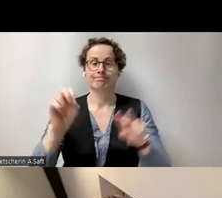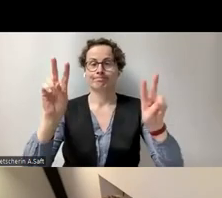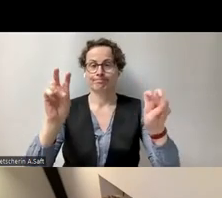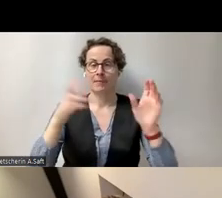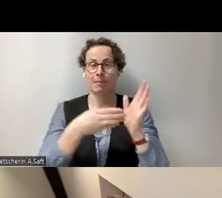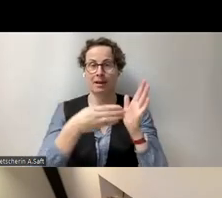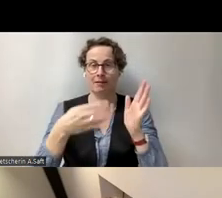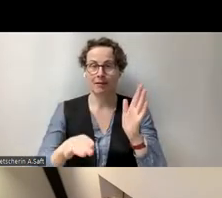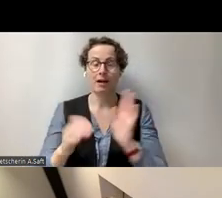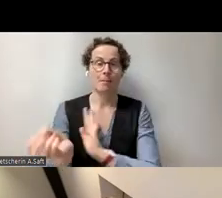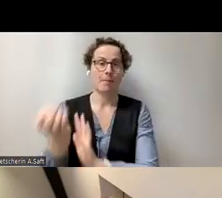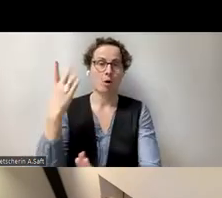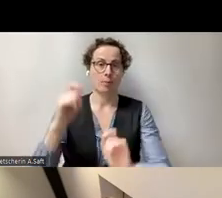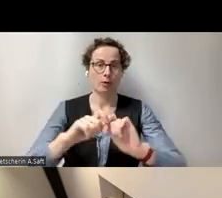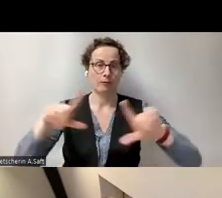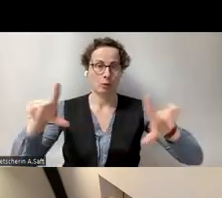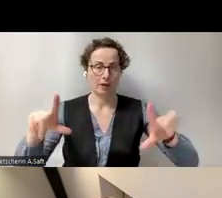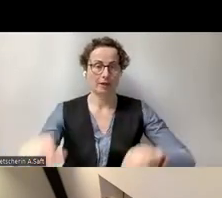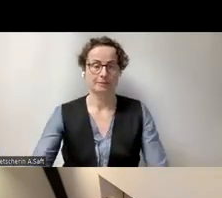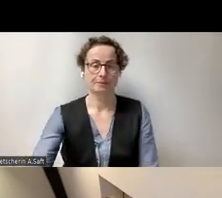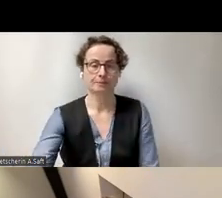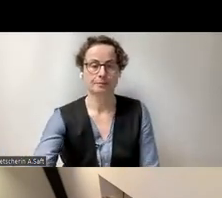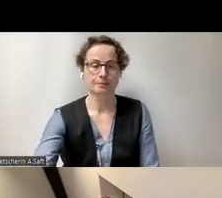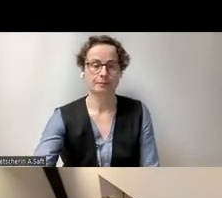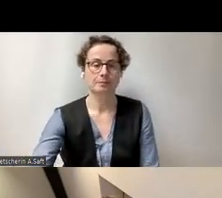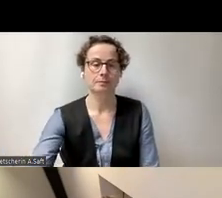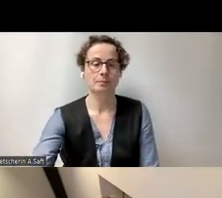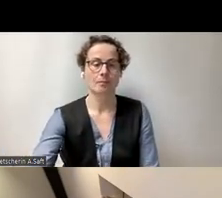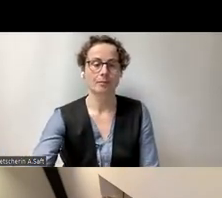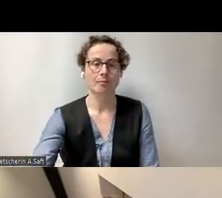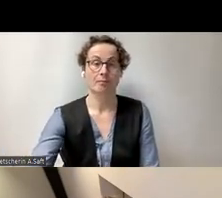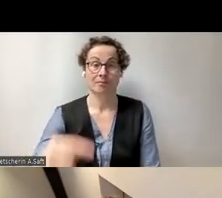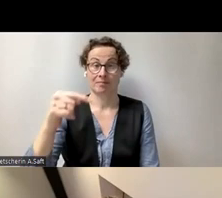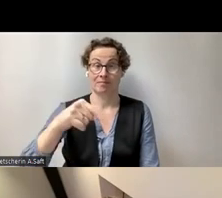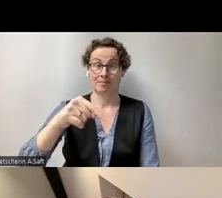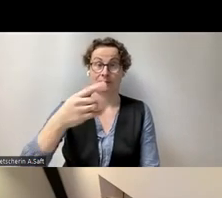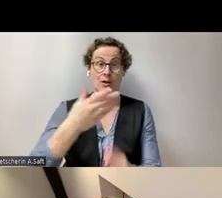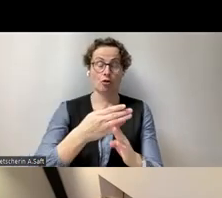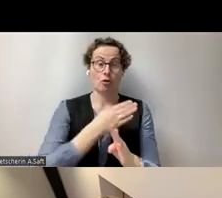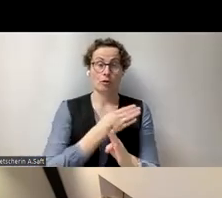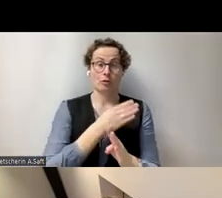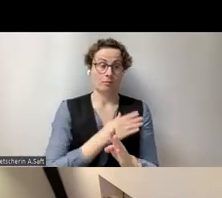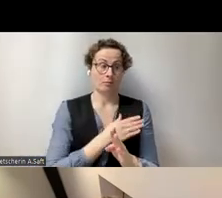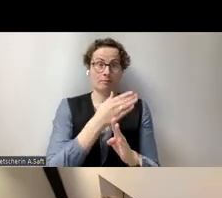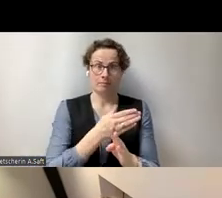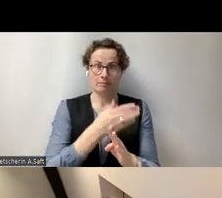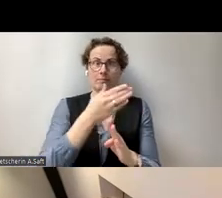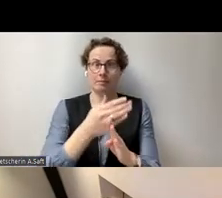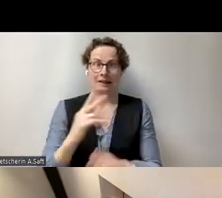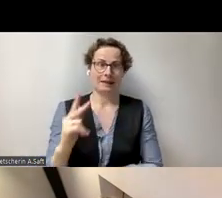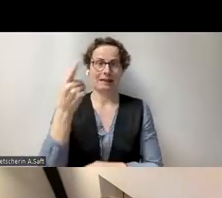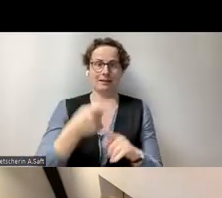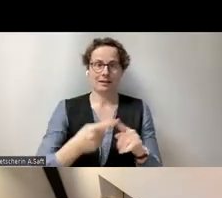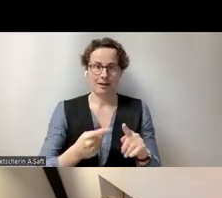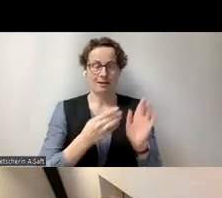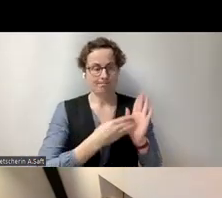PowerPoint Folien. Dieses Webinar ist der dritte Teil von einer Webinar-Reihe zu Office